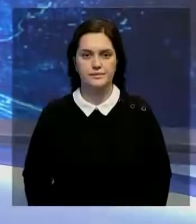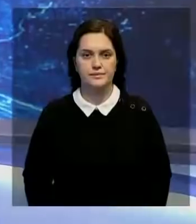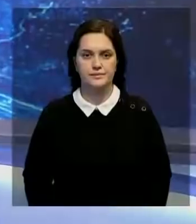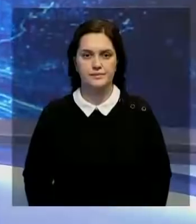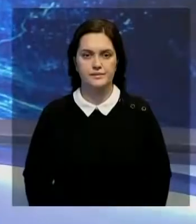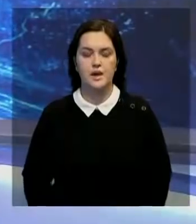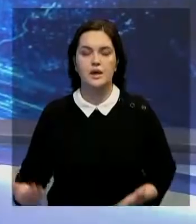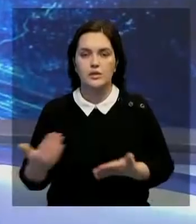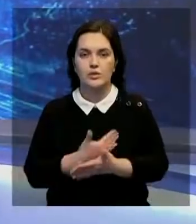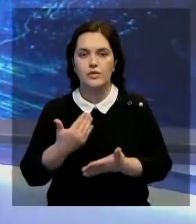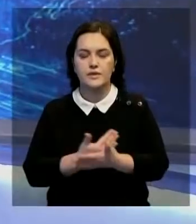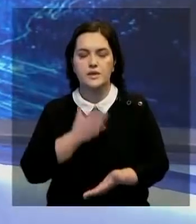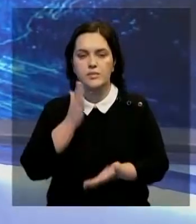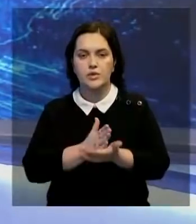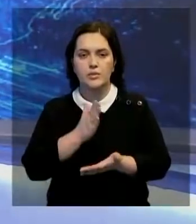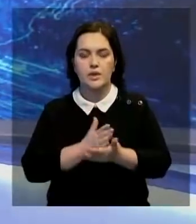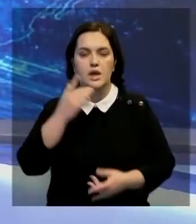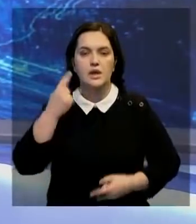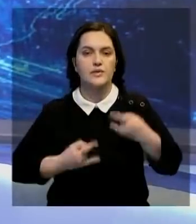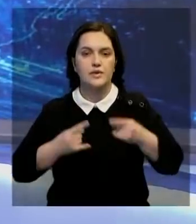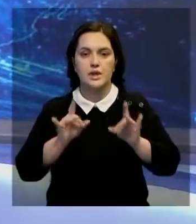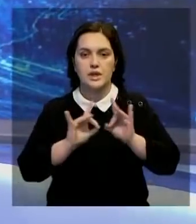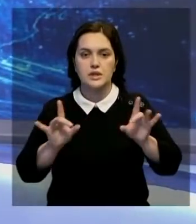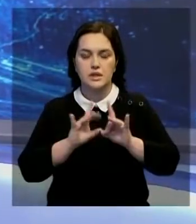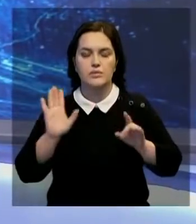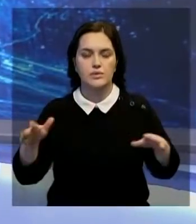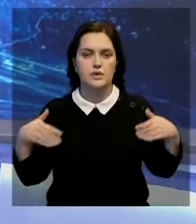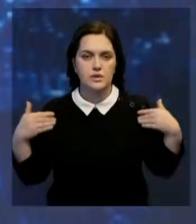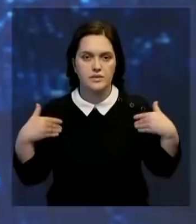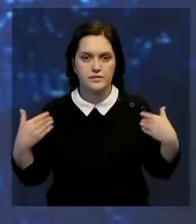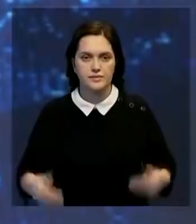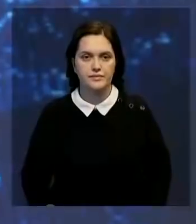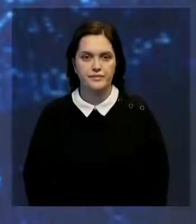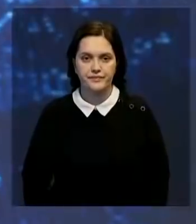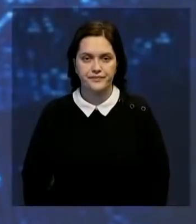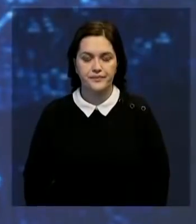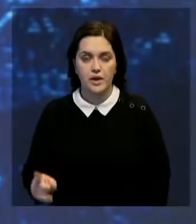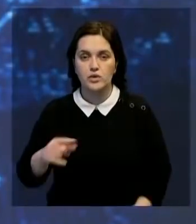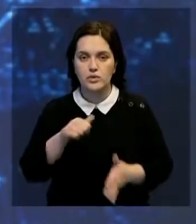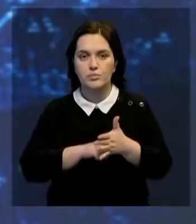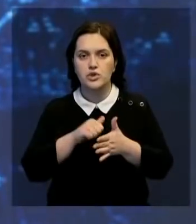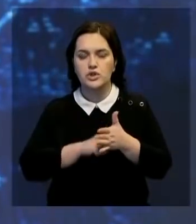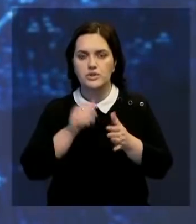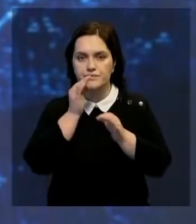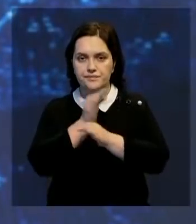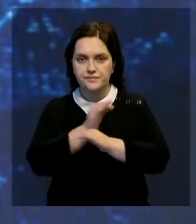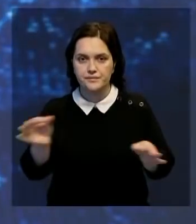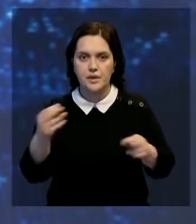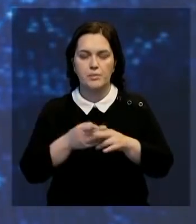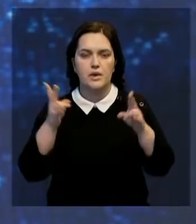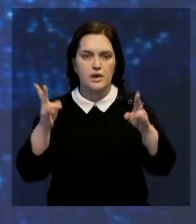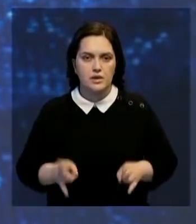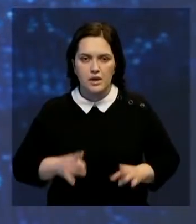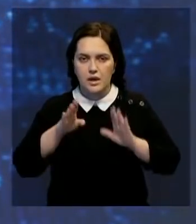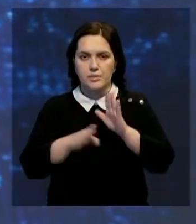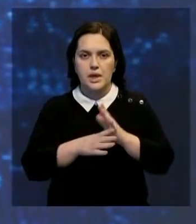Новости в эфире. В студии работают Виктория Антонишна, Алмаз Ашим. Здравствуйте. Названа предварительная причина трагедии на шахте